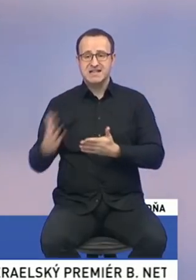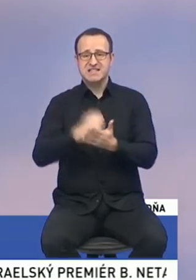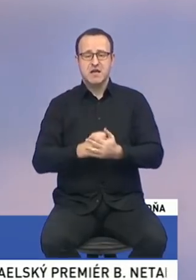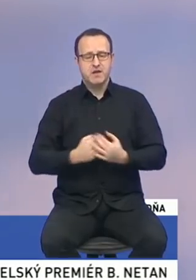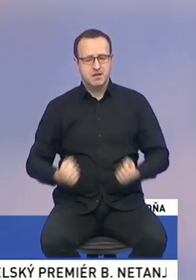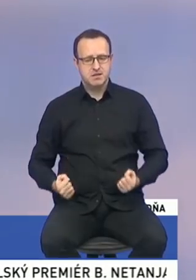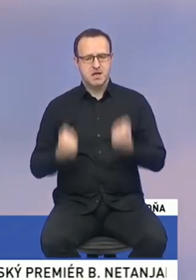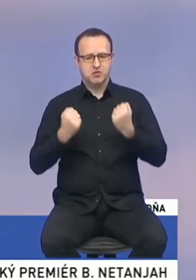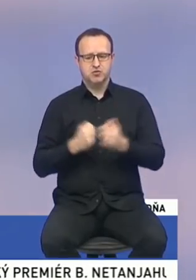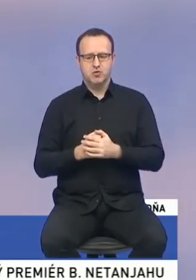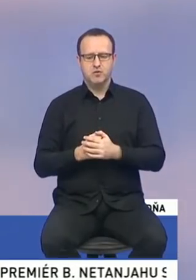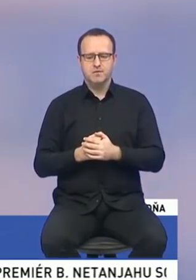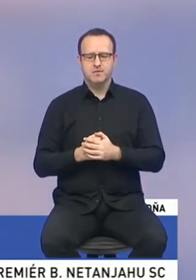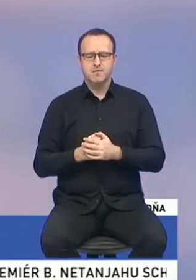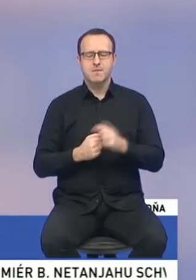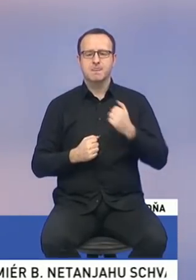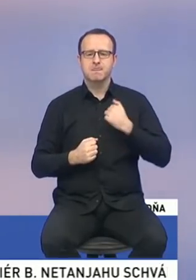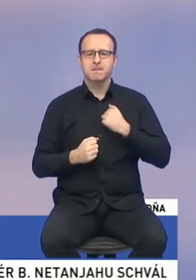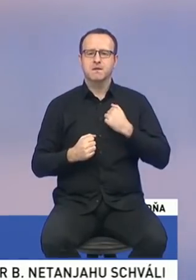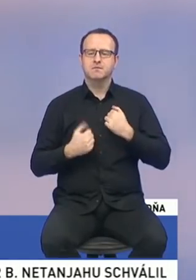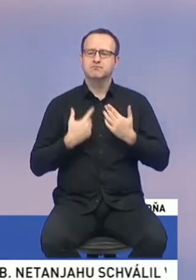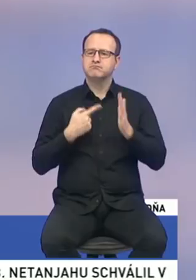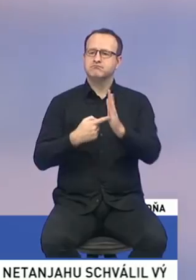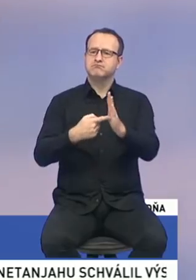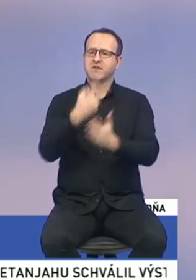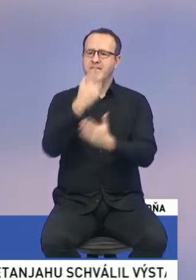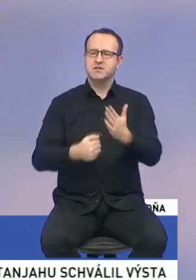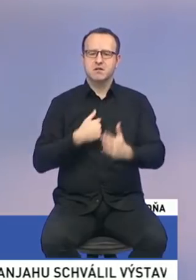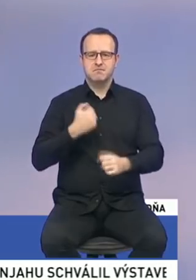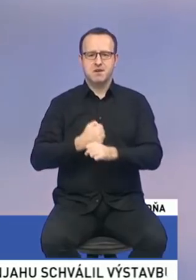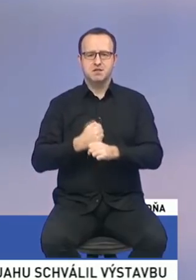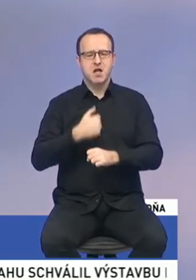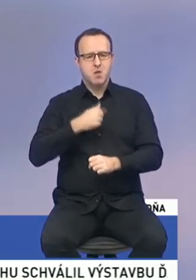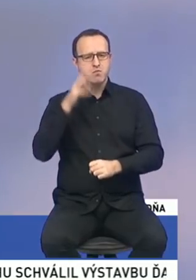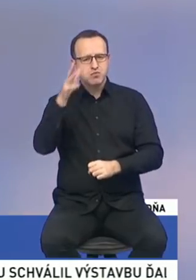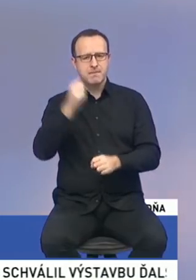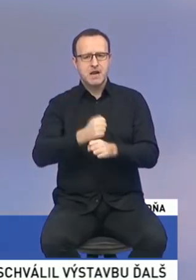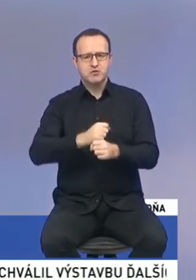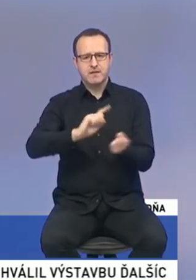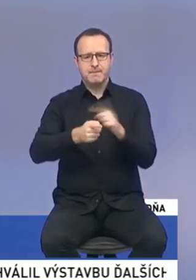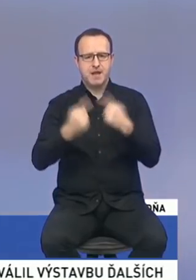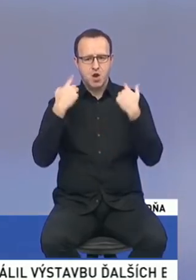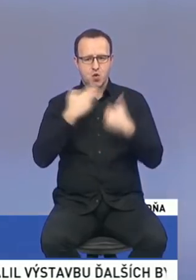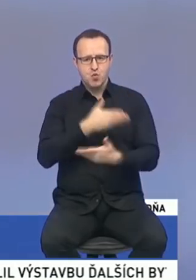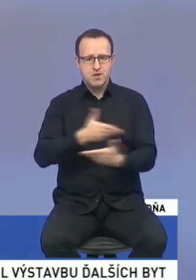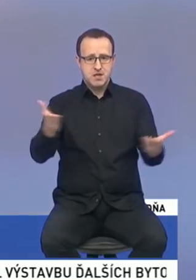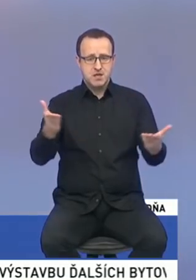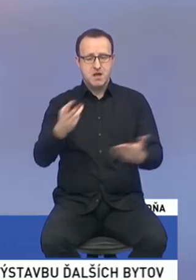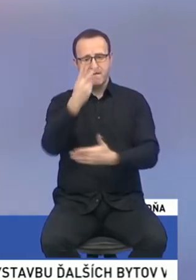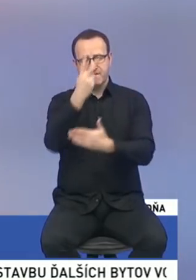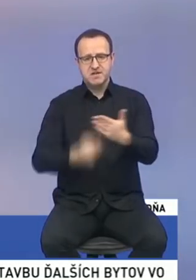a získava sa na zásklade výsledkov svojej práce a ja budem pracovať pre ľudí a dosahovať výsledky,